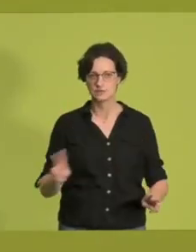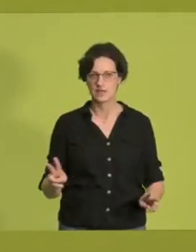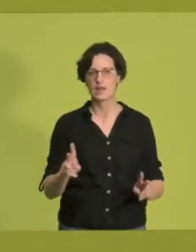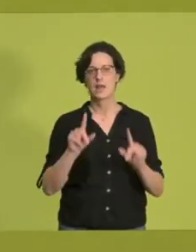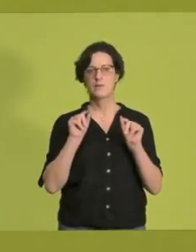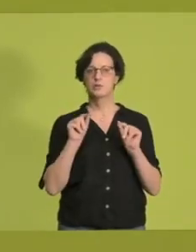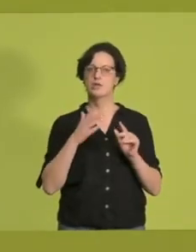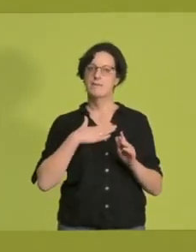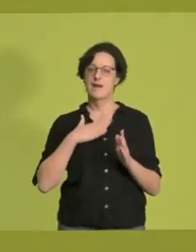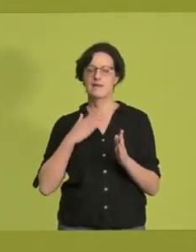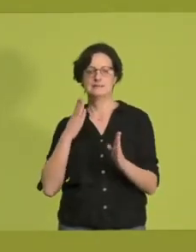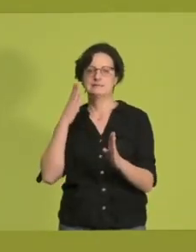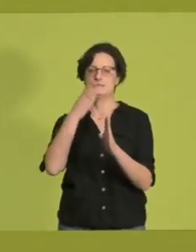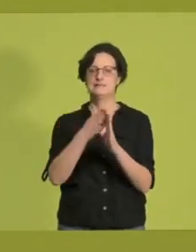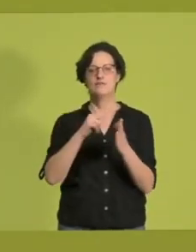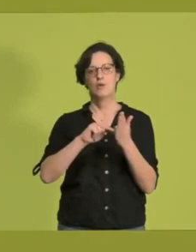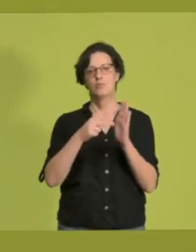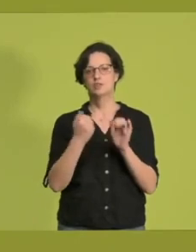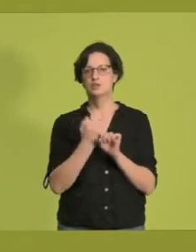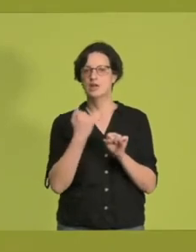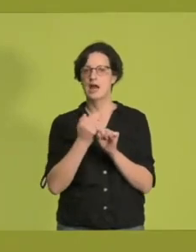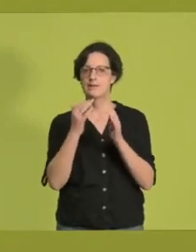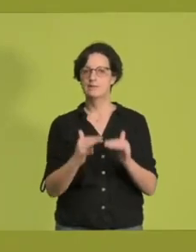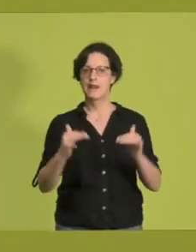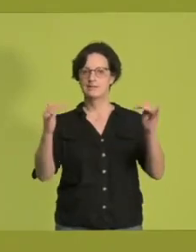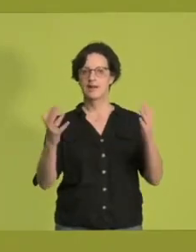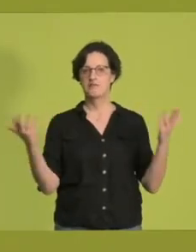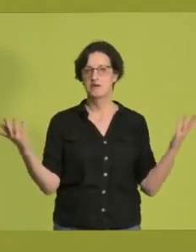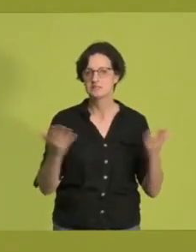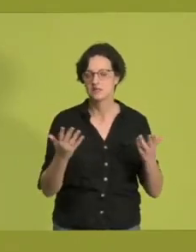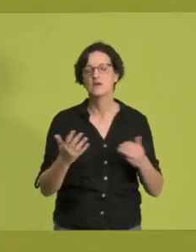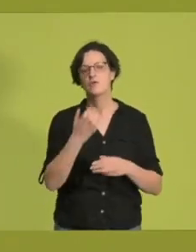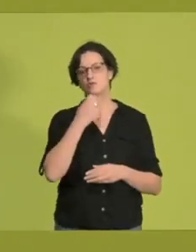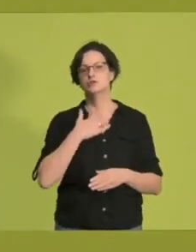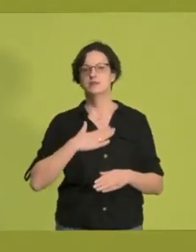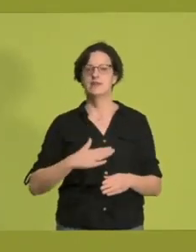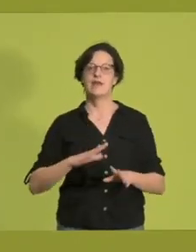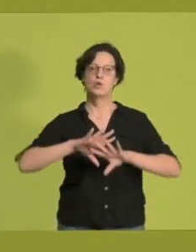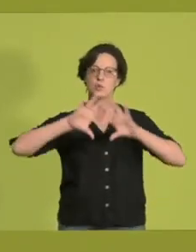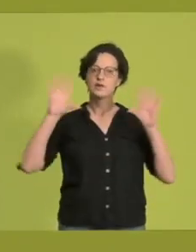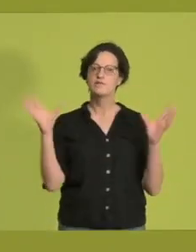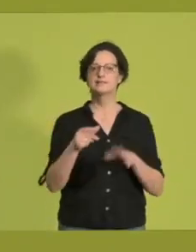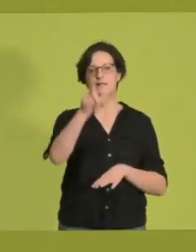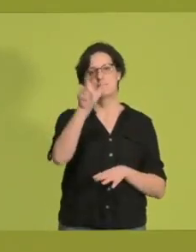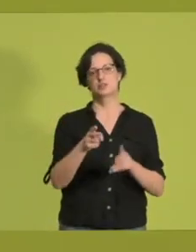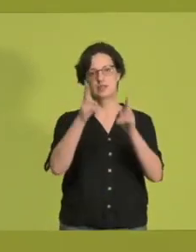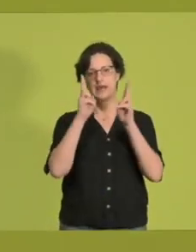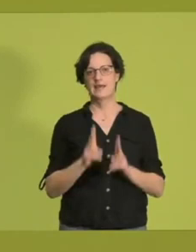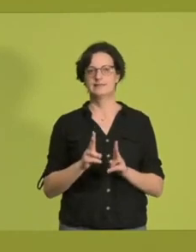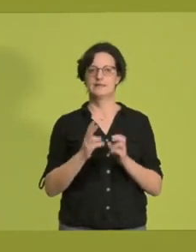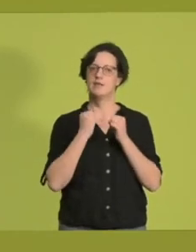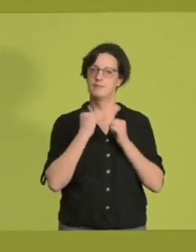Kompass meiner politischen Arbeit im Landtag die Einhaltung der universellen Menschenrechte, die